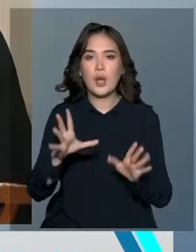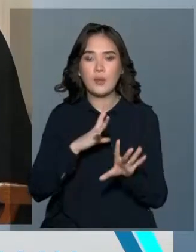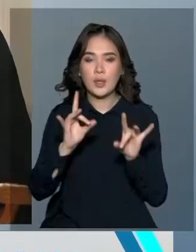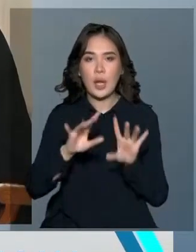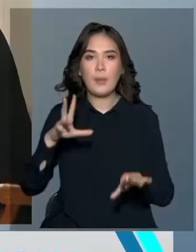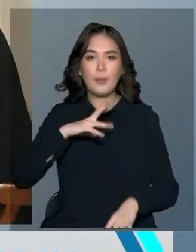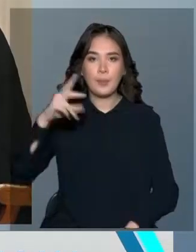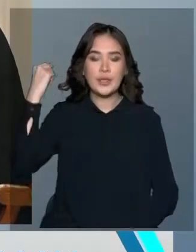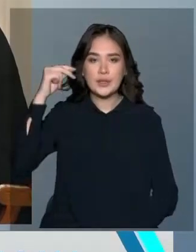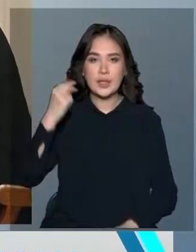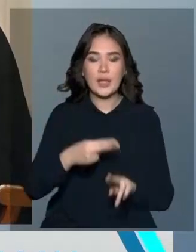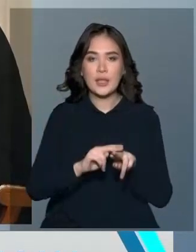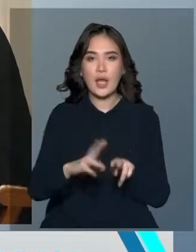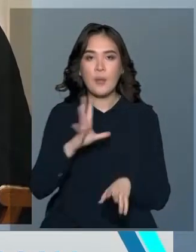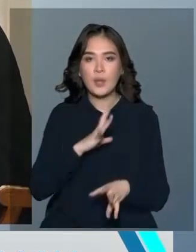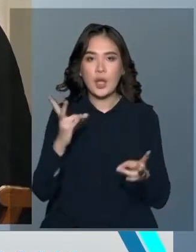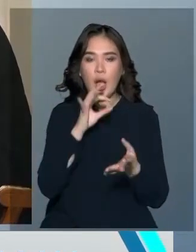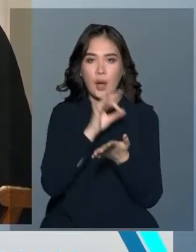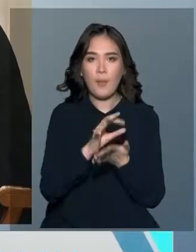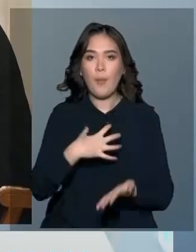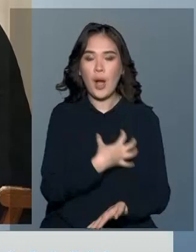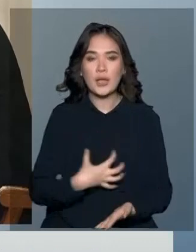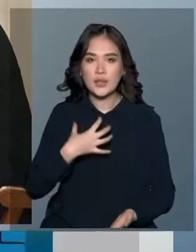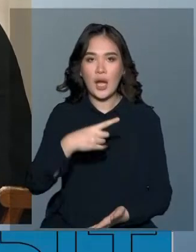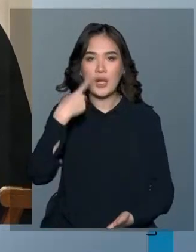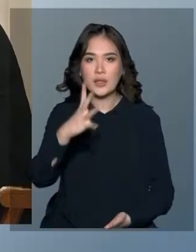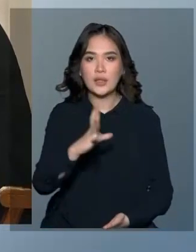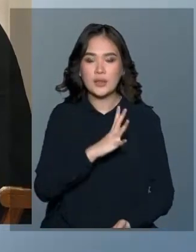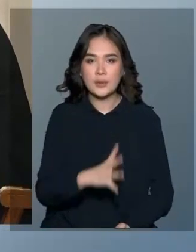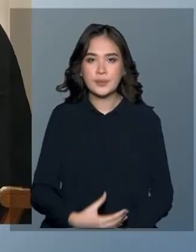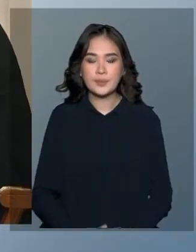Президент Атазанға берік болудың маңызды екен ата бөтті.